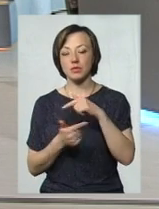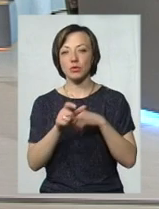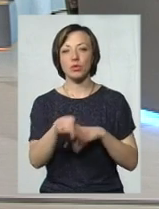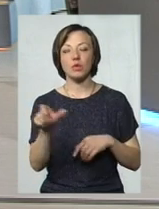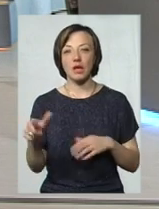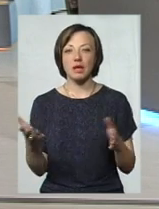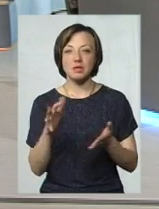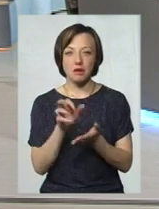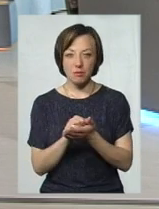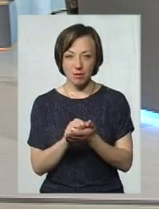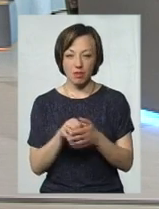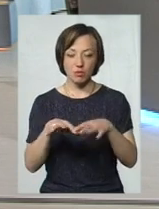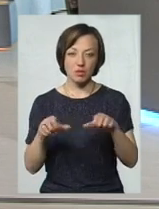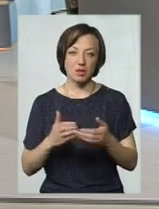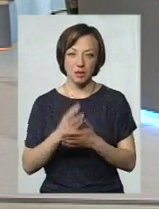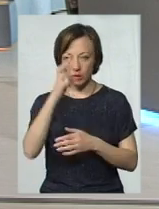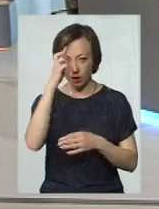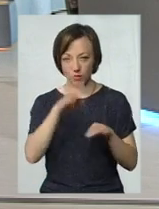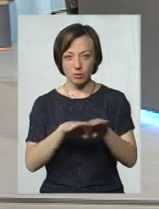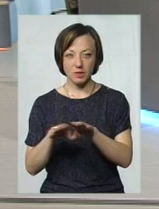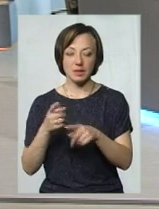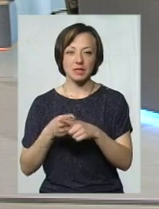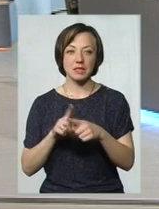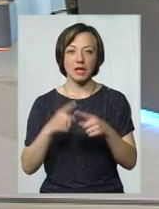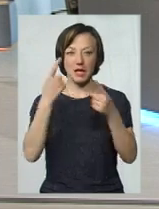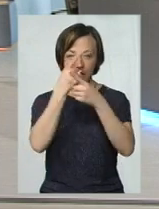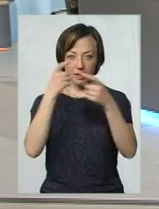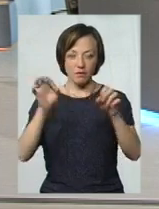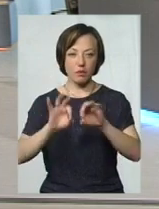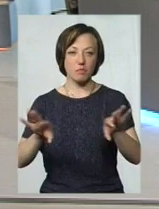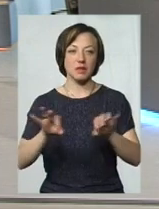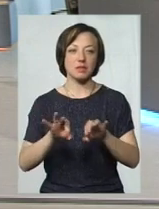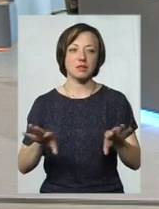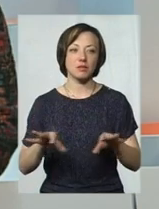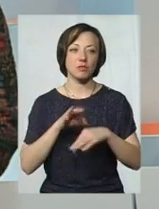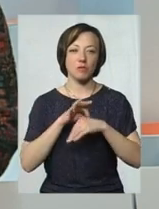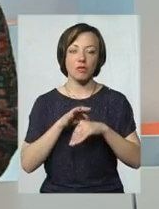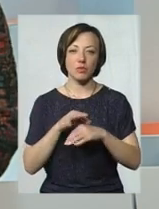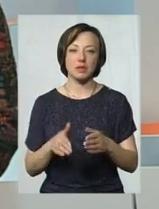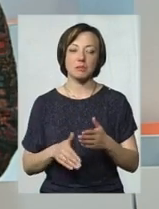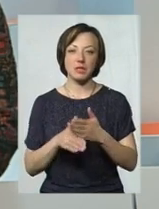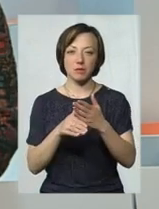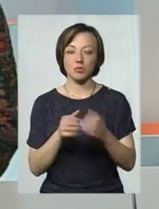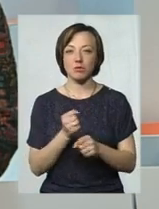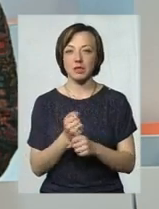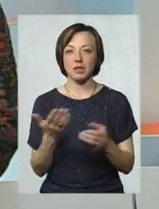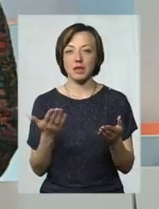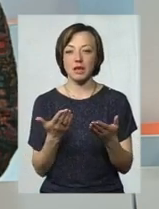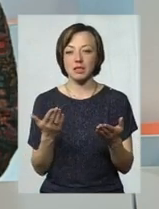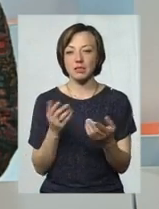людей, які займають якісь посади на державному рівні, це інформаційно проводити якусь підтримку і робити якісь